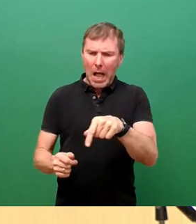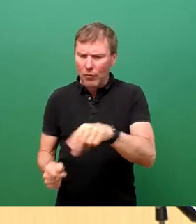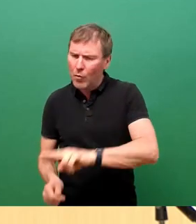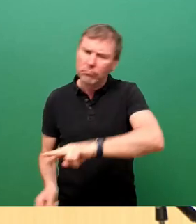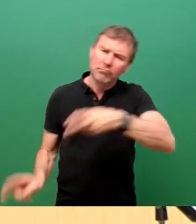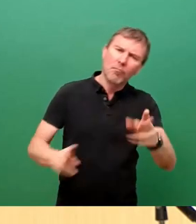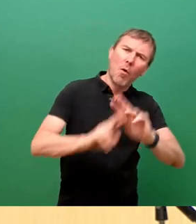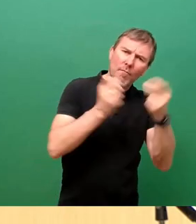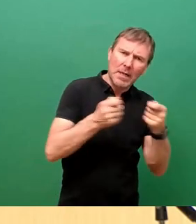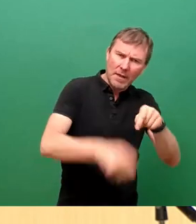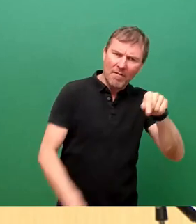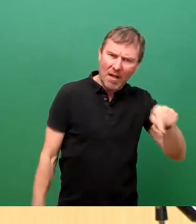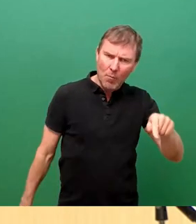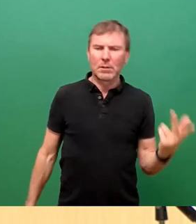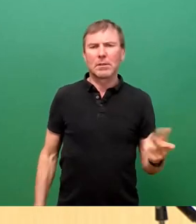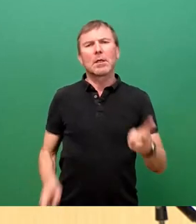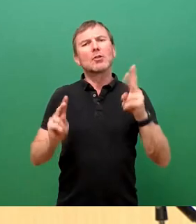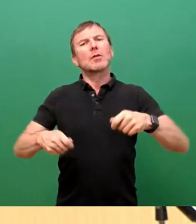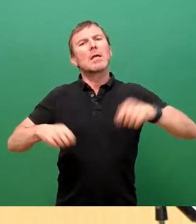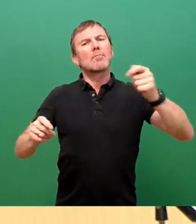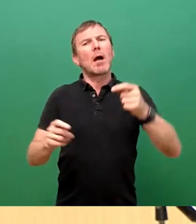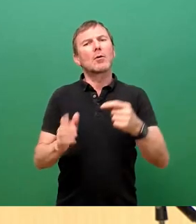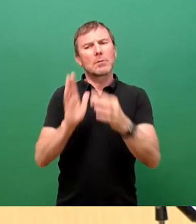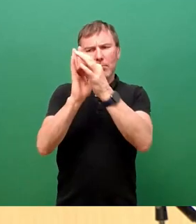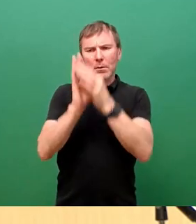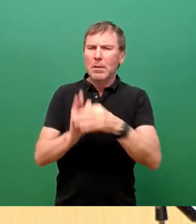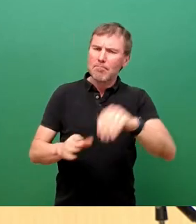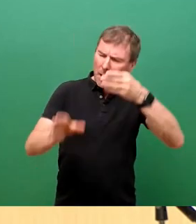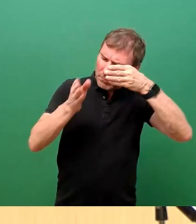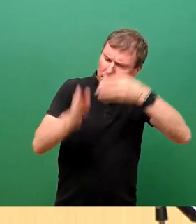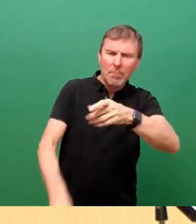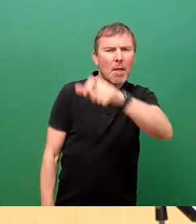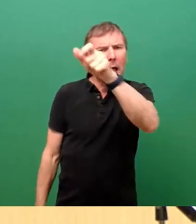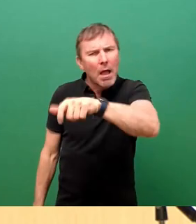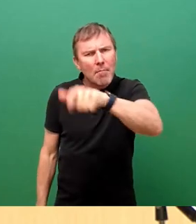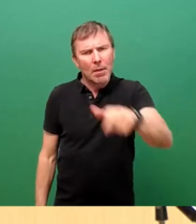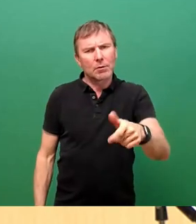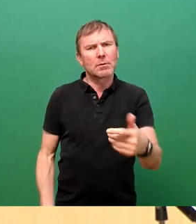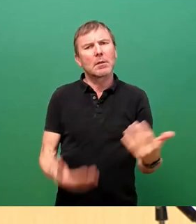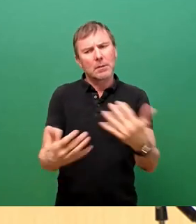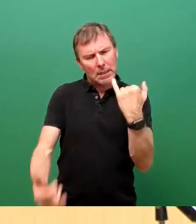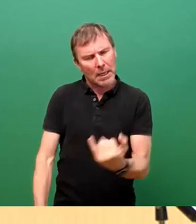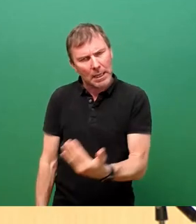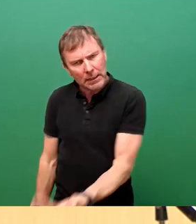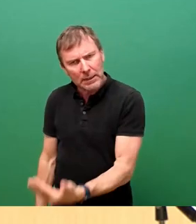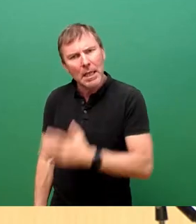die mithilfe von städtebaulichen Prämissen den Menschen in den Mittelpunkt stellt. Das zehnjährige Kind, das selbstständig zur Schule radelt, den Vater